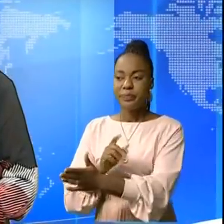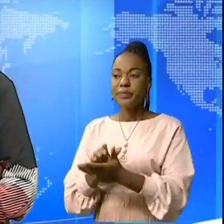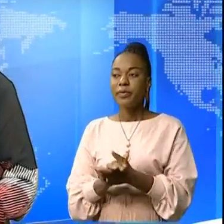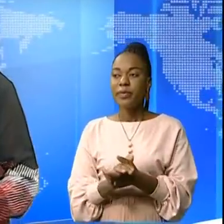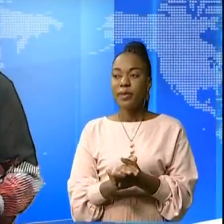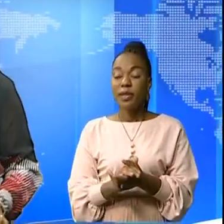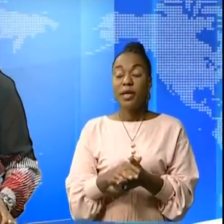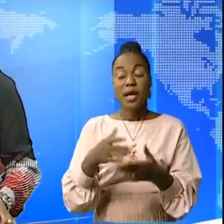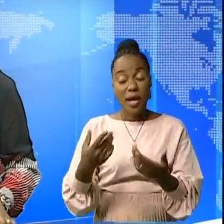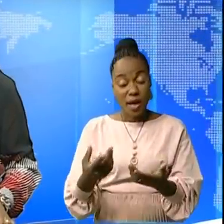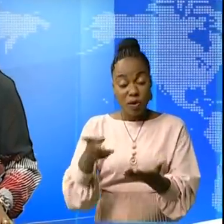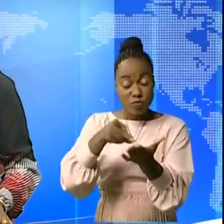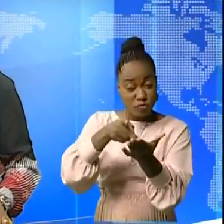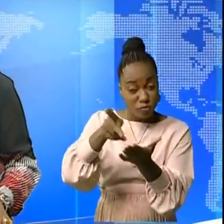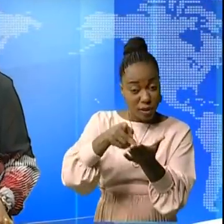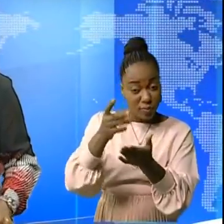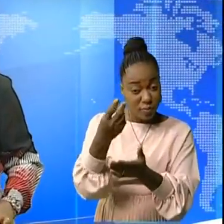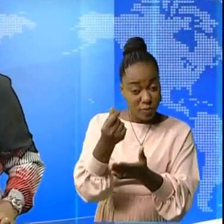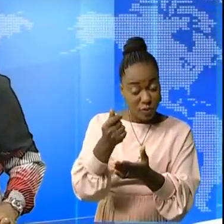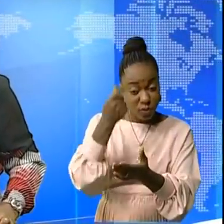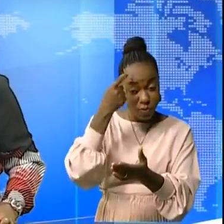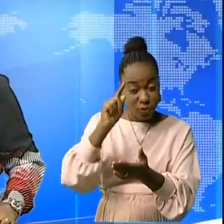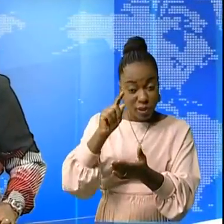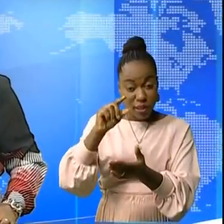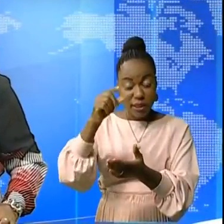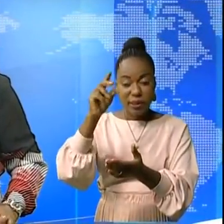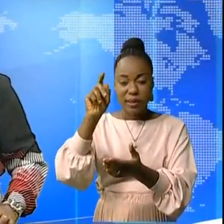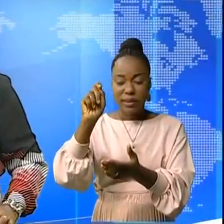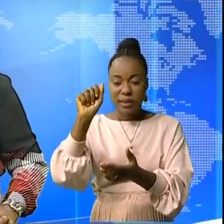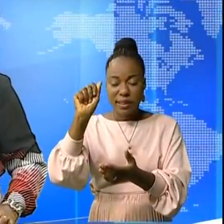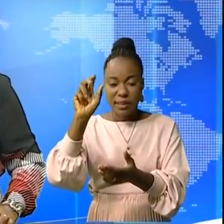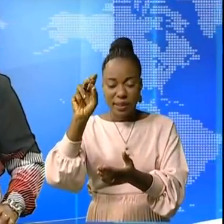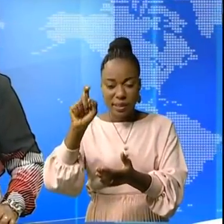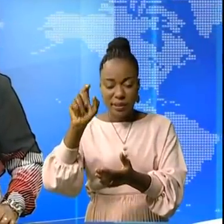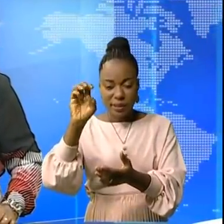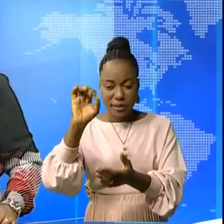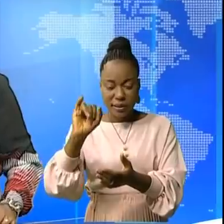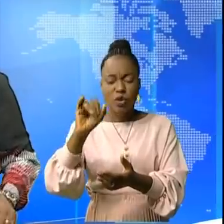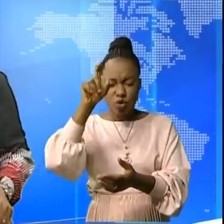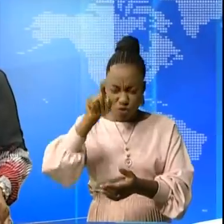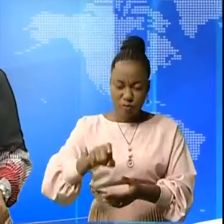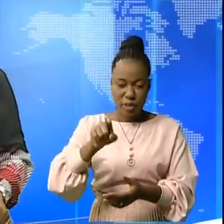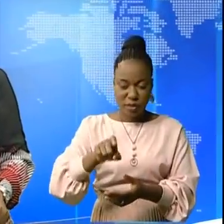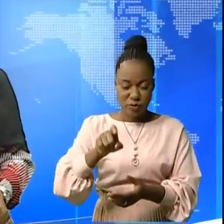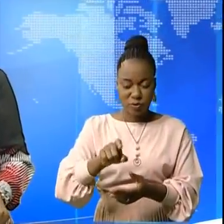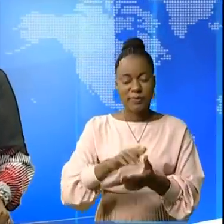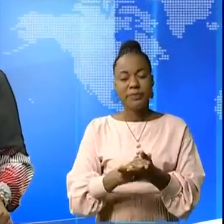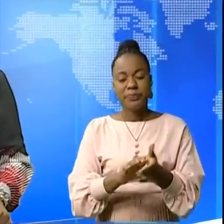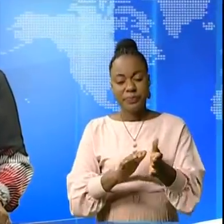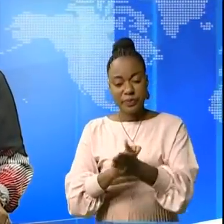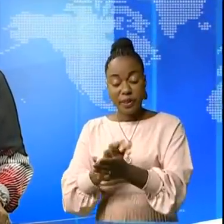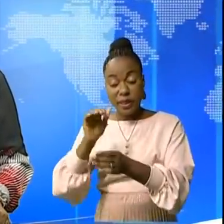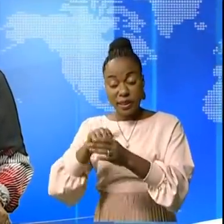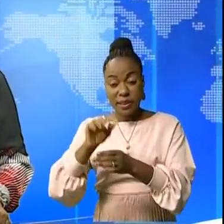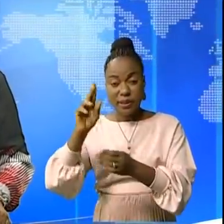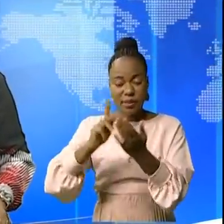taxe est une obligation que tout le monde doit s'acquitter. Et dans la suite de l'actualité, dans le cadre de sa mission de suivi de